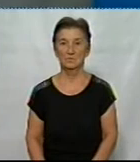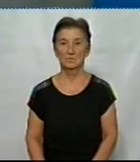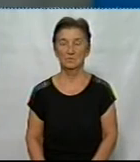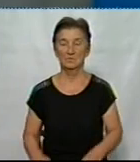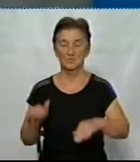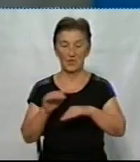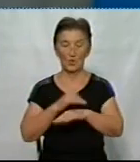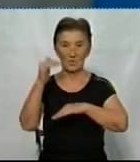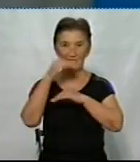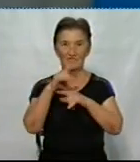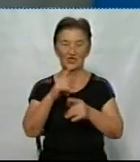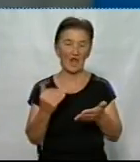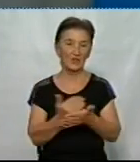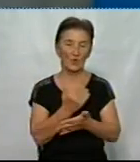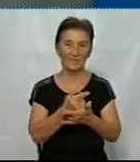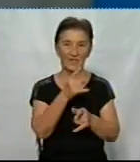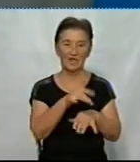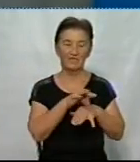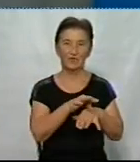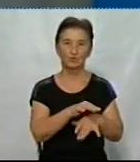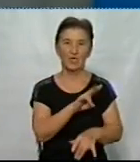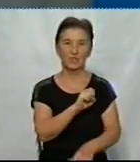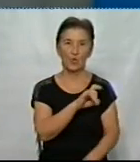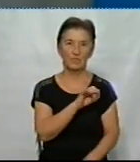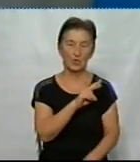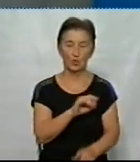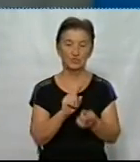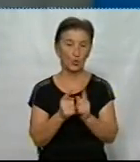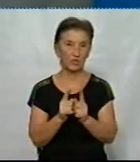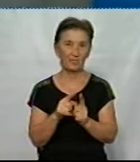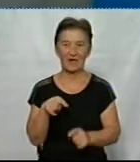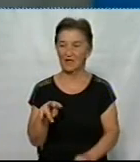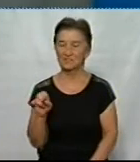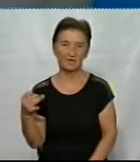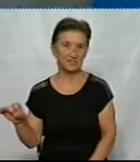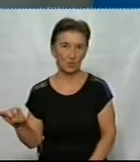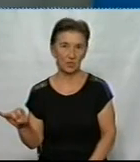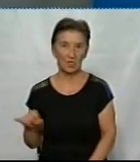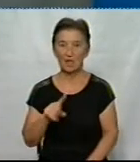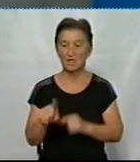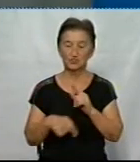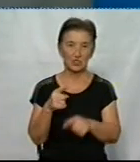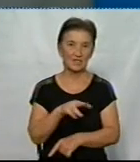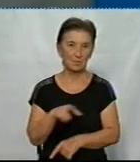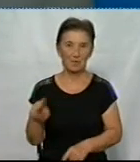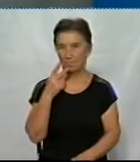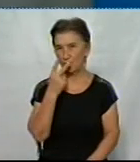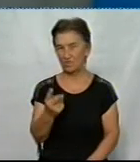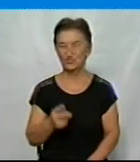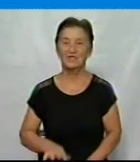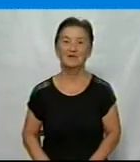Добрий вечір, ефірі новини в студії Ірина Науменко, сурдопереклад Лілії Савицької. За мить ви побачите.